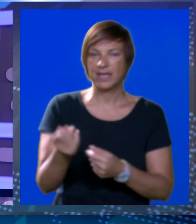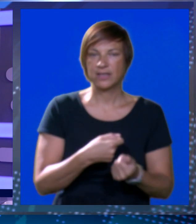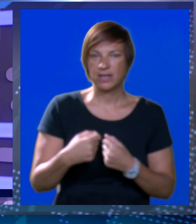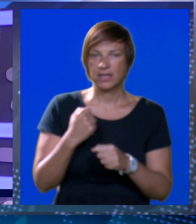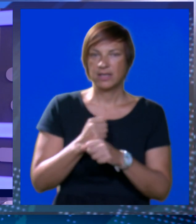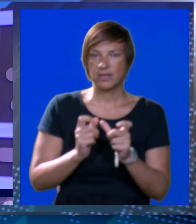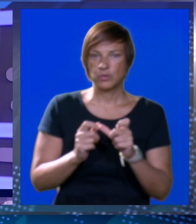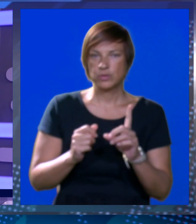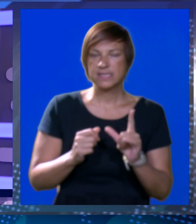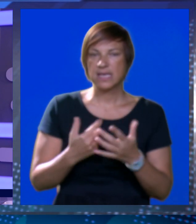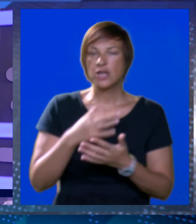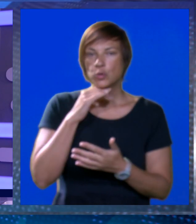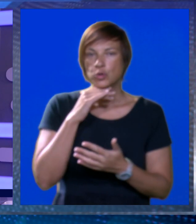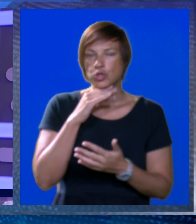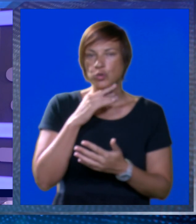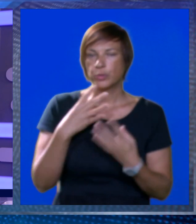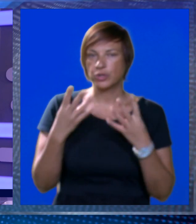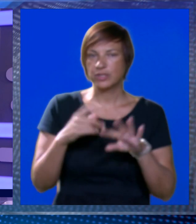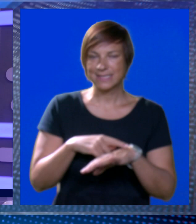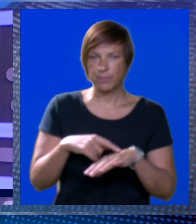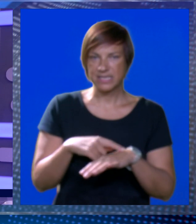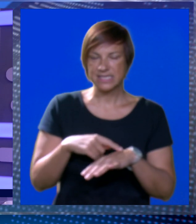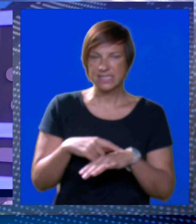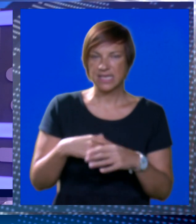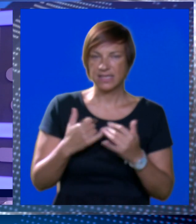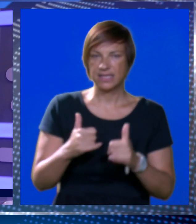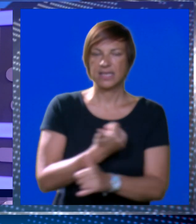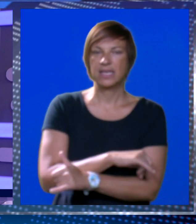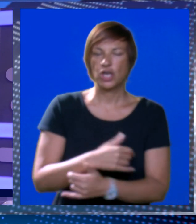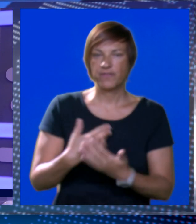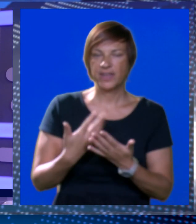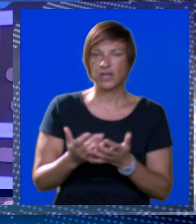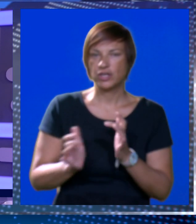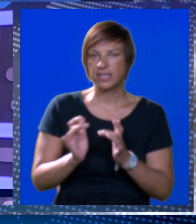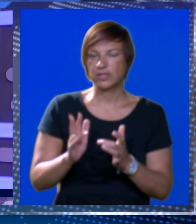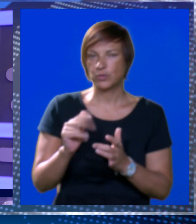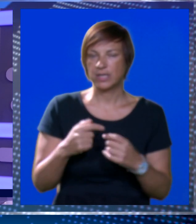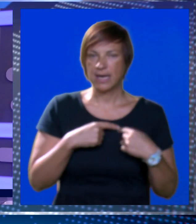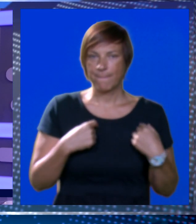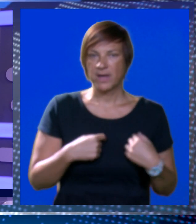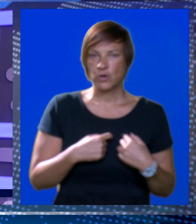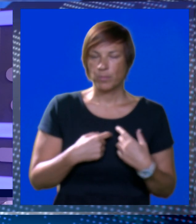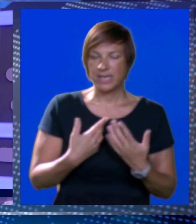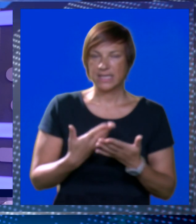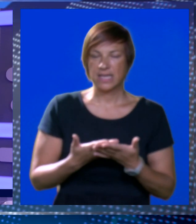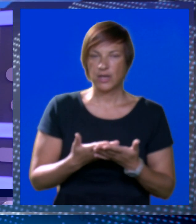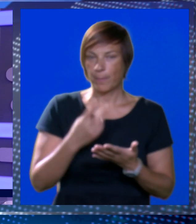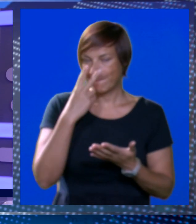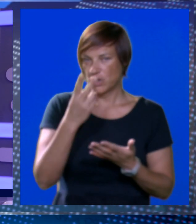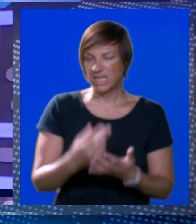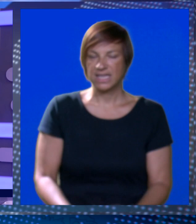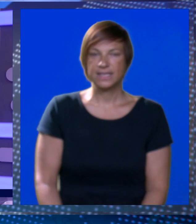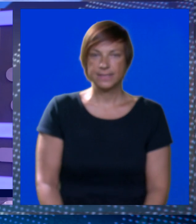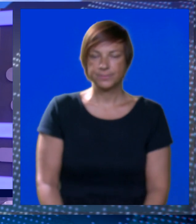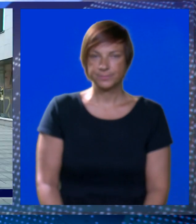Vaterpolskog kluba Gusar u subotu od 18 sati. I ove godine turnir ima humanitarnu notu. Evo